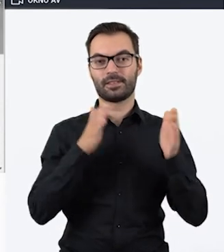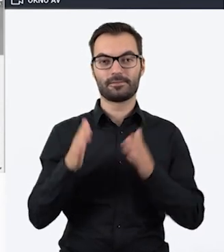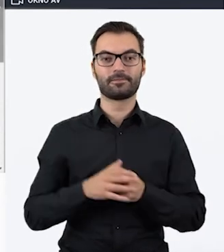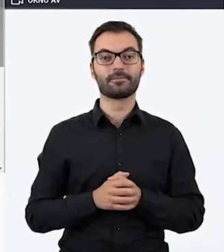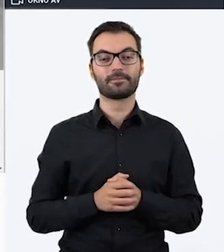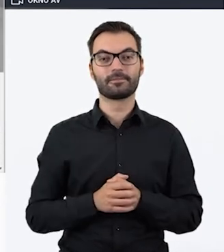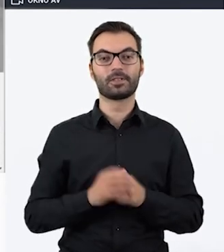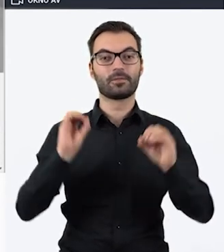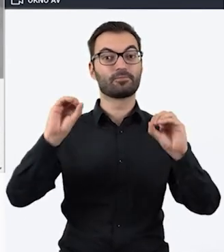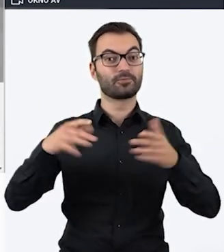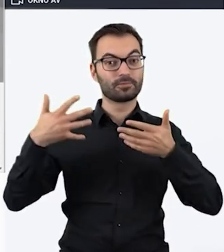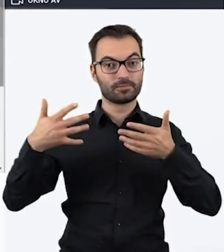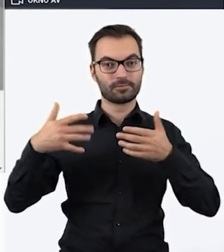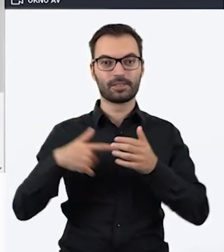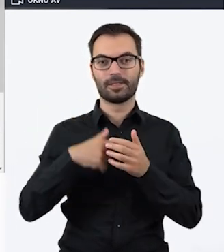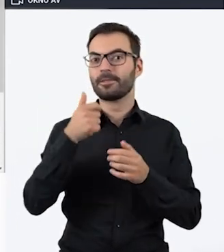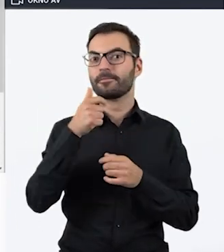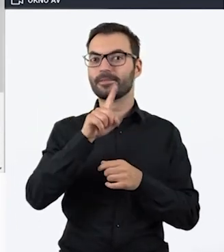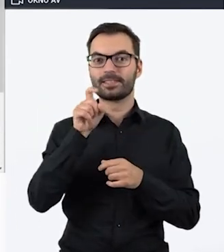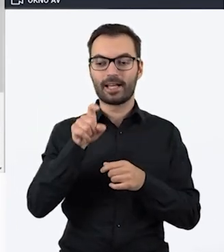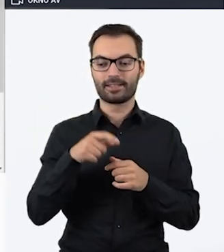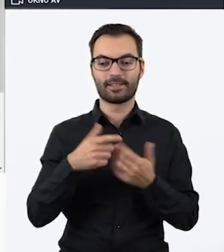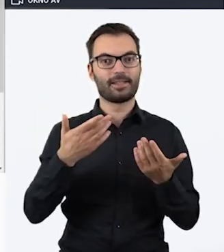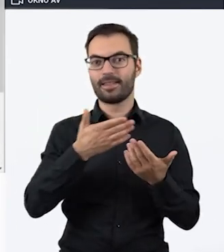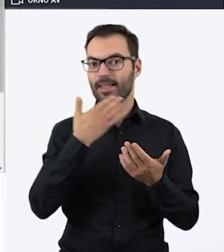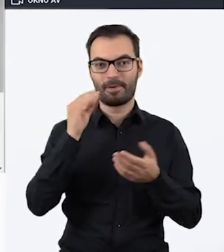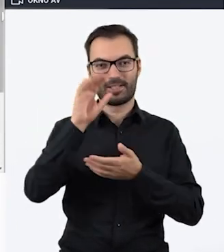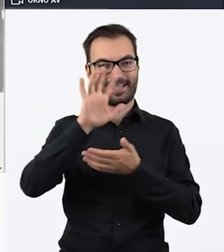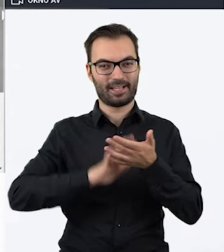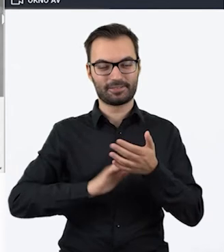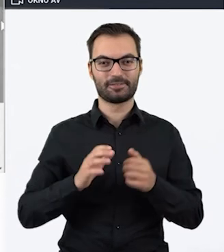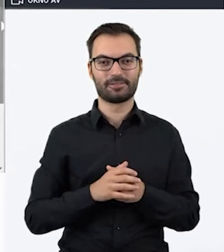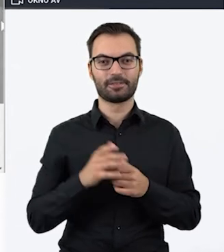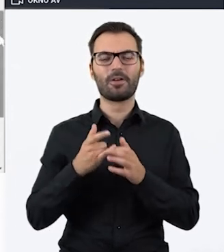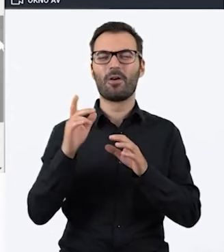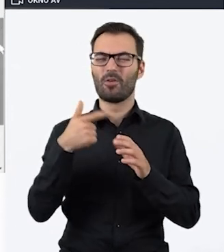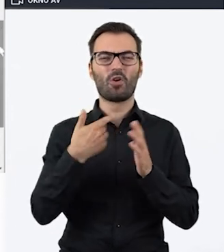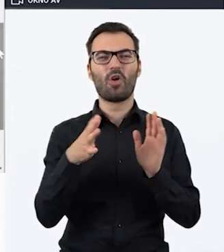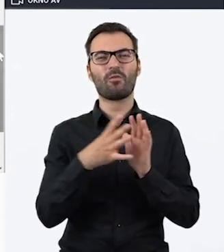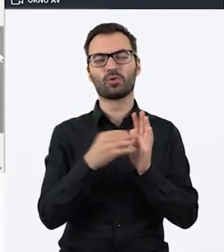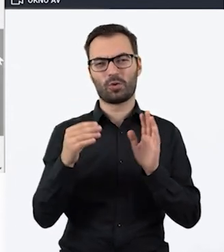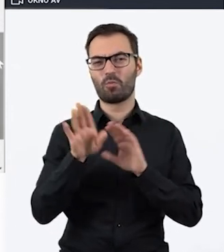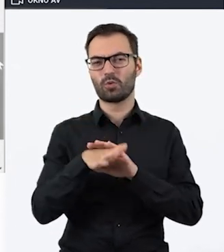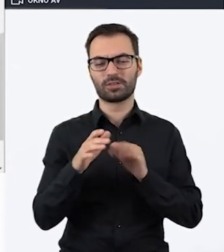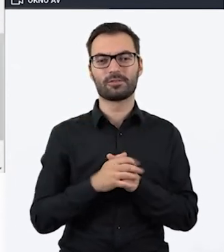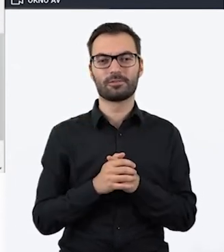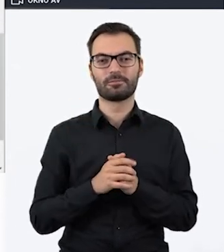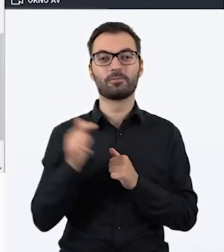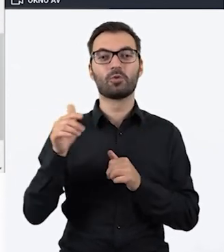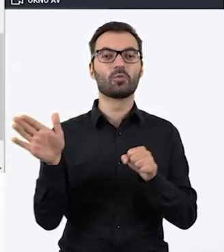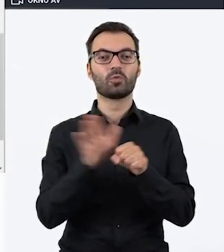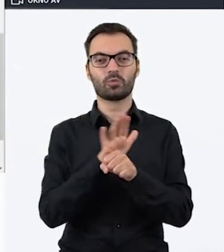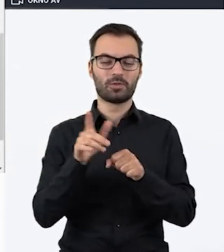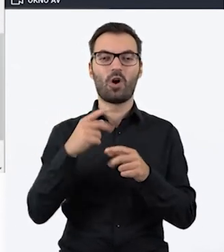pojawia się ta zagadka, której treści nie mamy, bo to był taki pusty szablon. I musimy tutaj wpisać